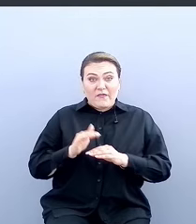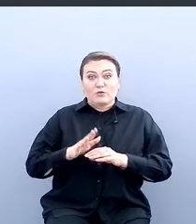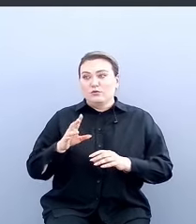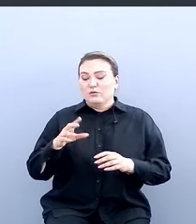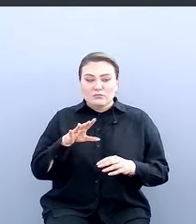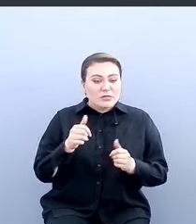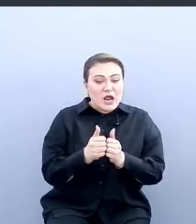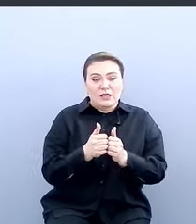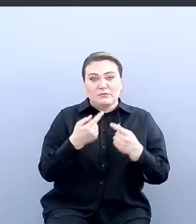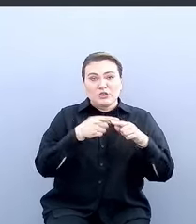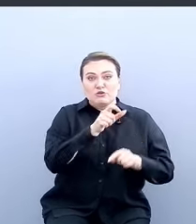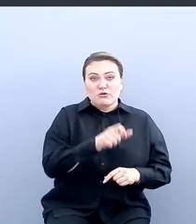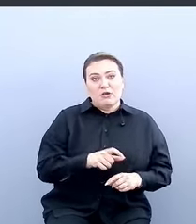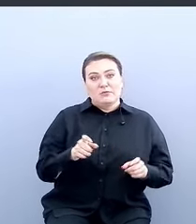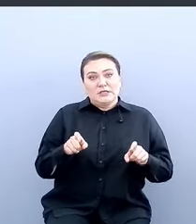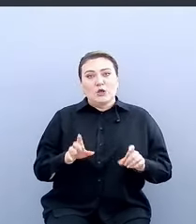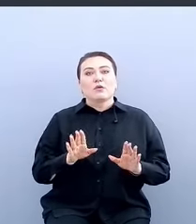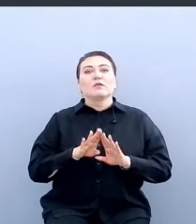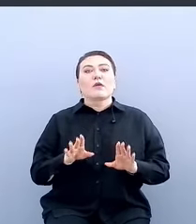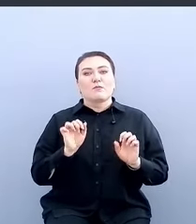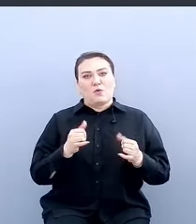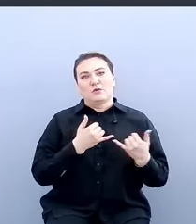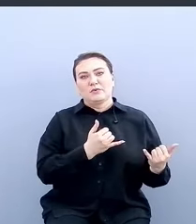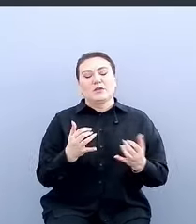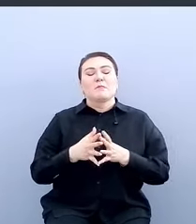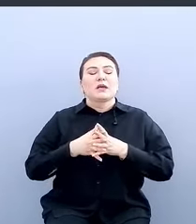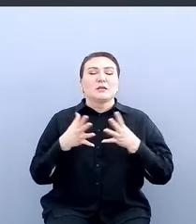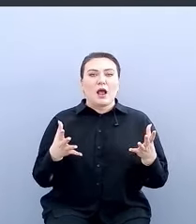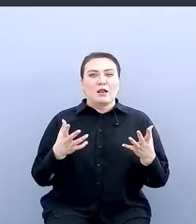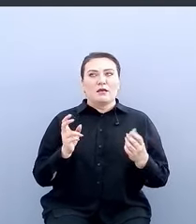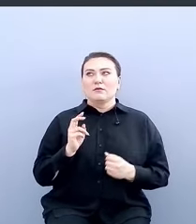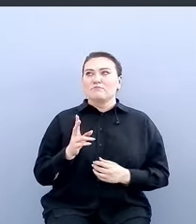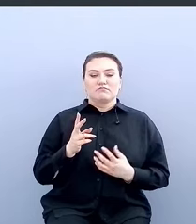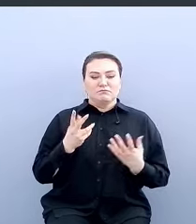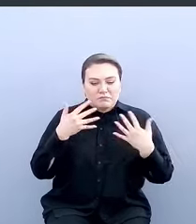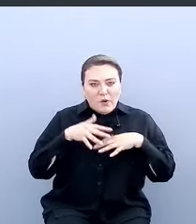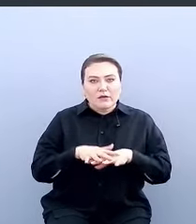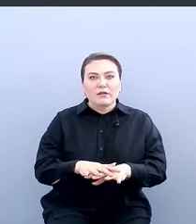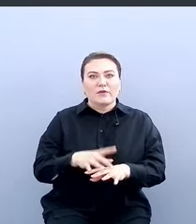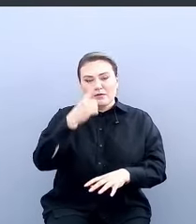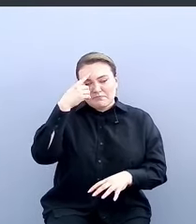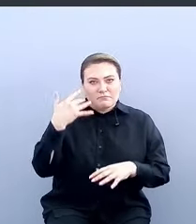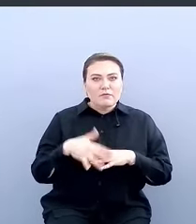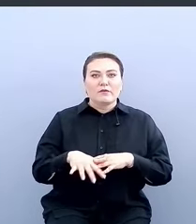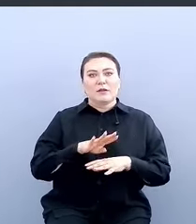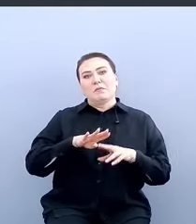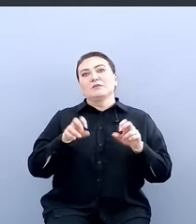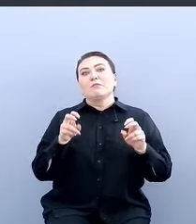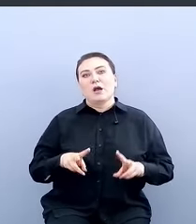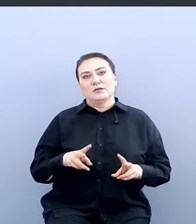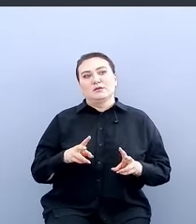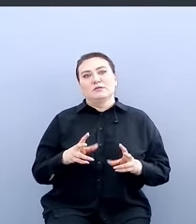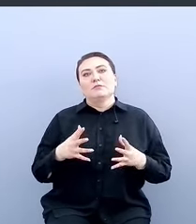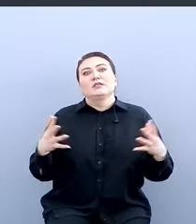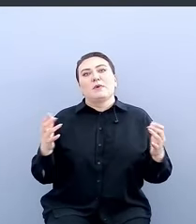и только так можно обеспечить максимальное проникновение и максимальную безопасность